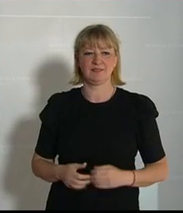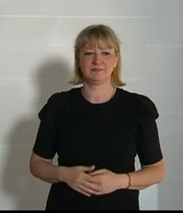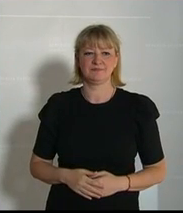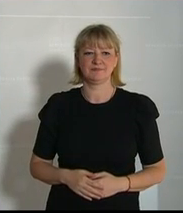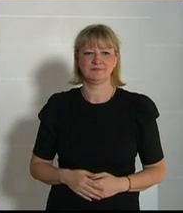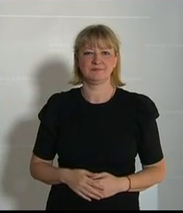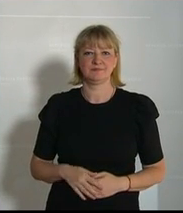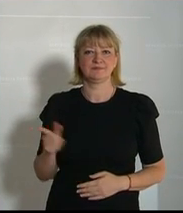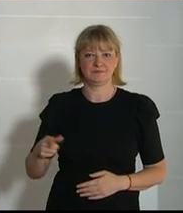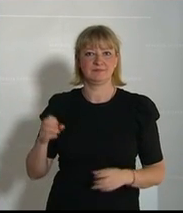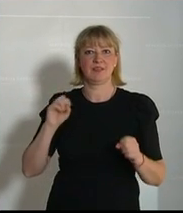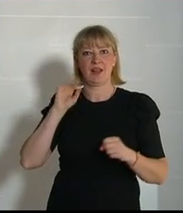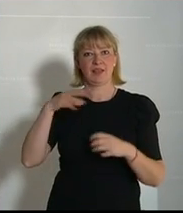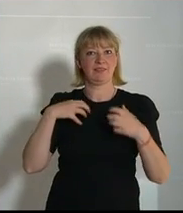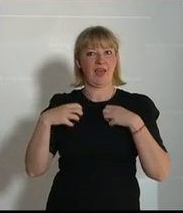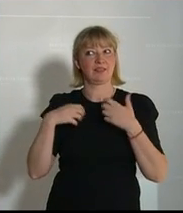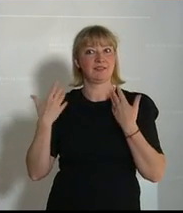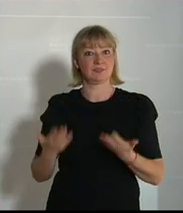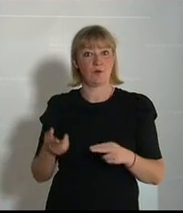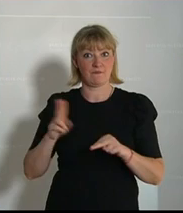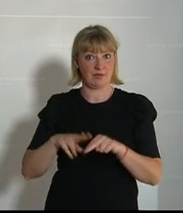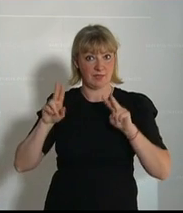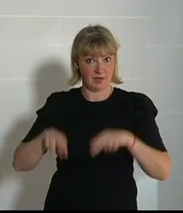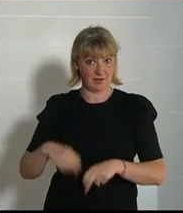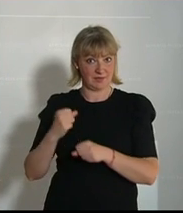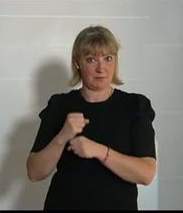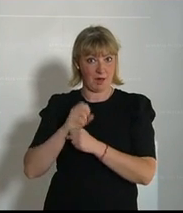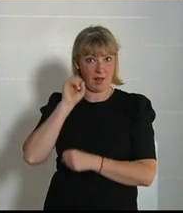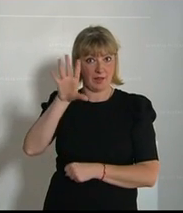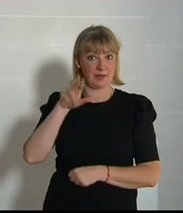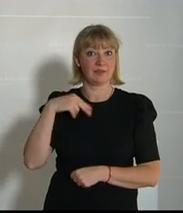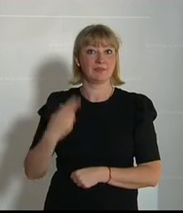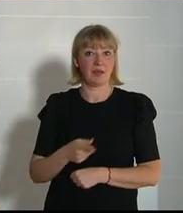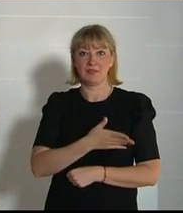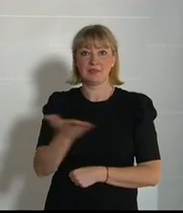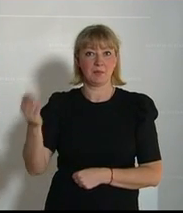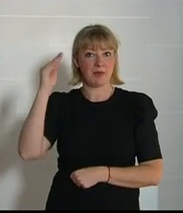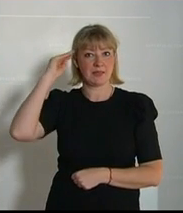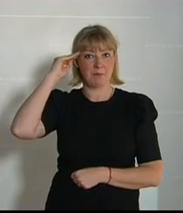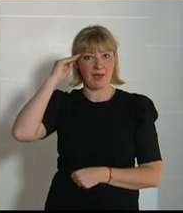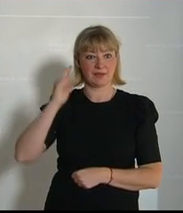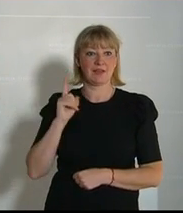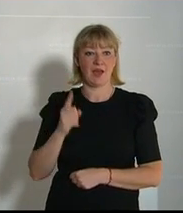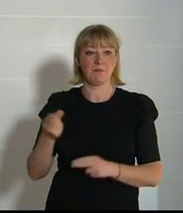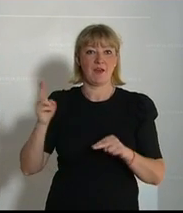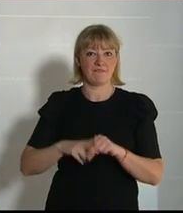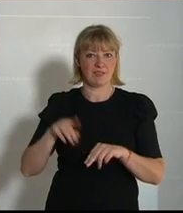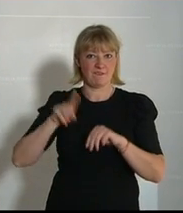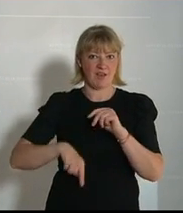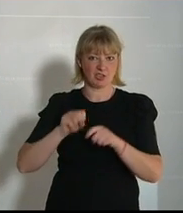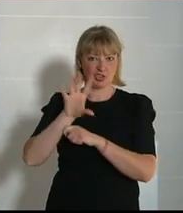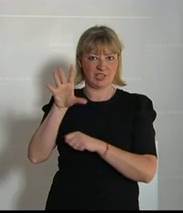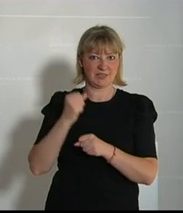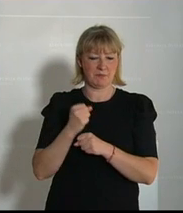Und mit dem Licht am Theater ist es so, wenn du es richtig machst, dann merkt es keiner. Aber wenn du es verbockst,